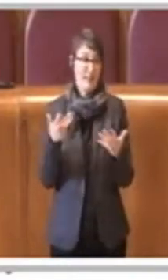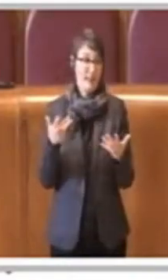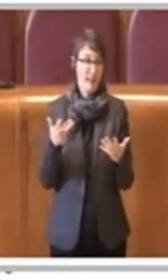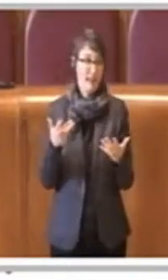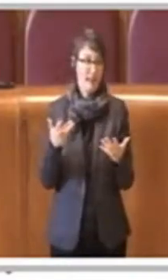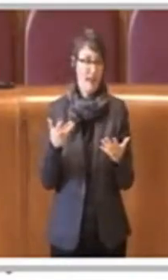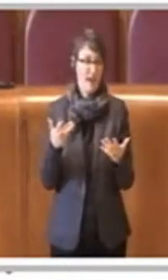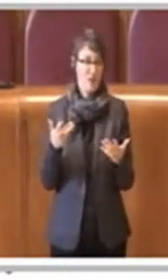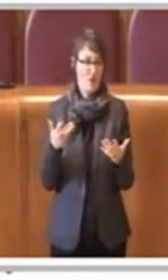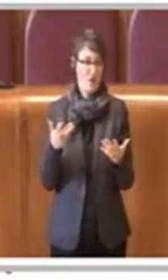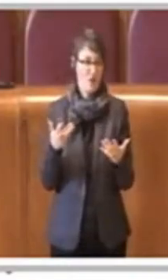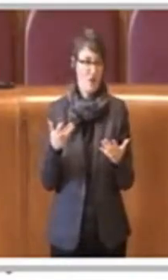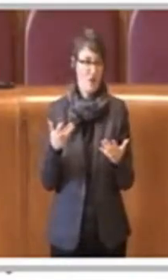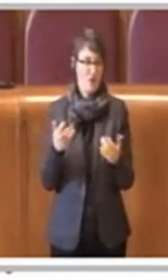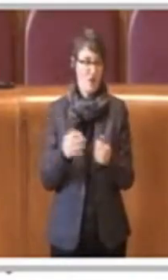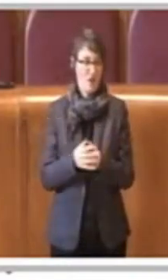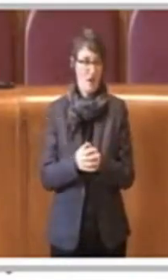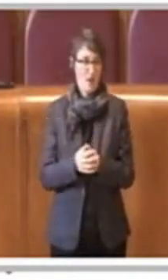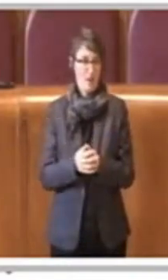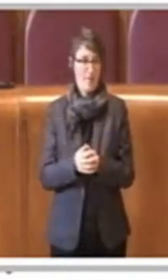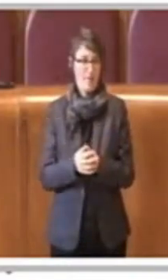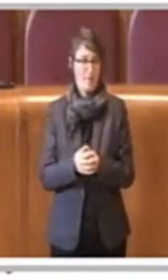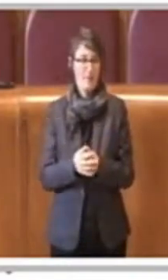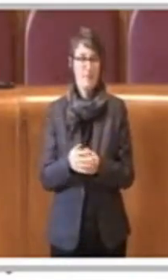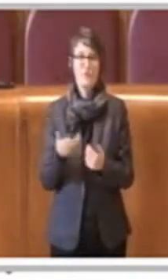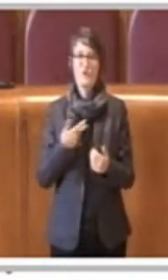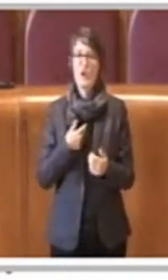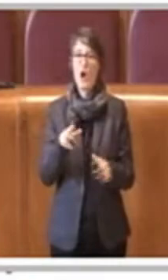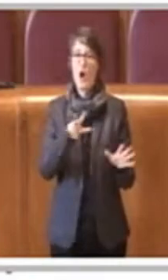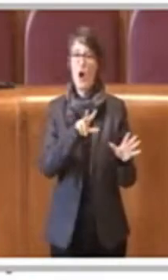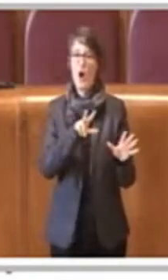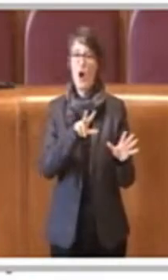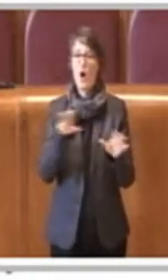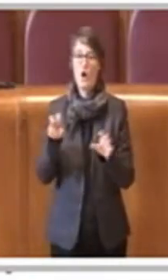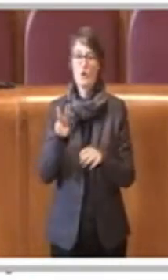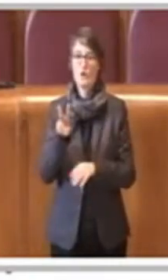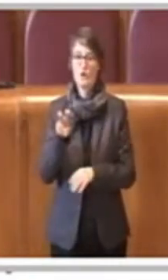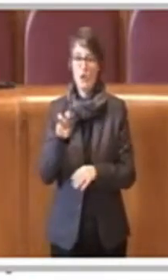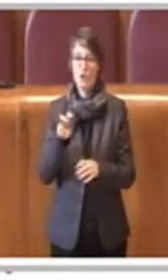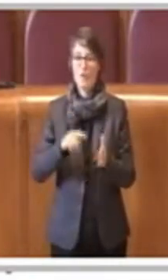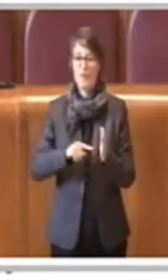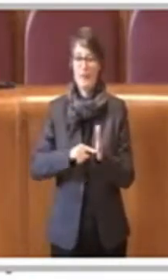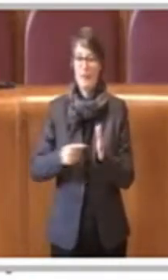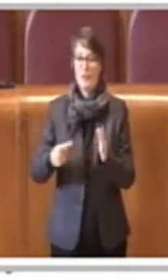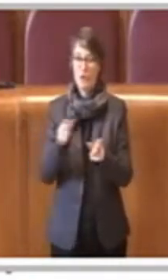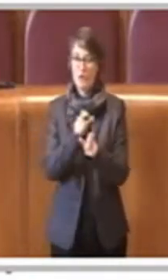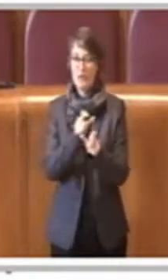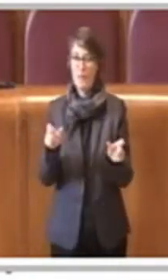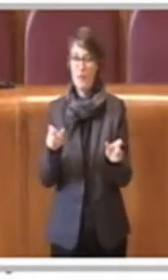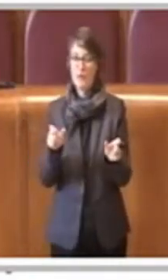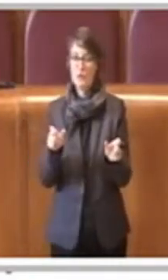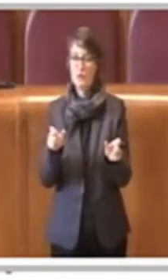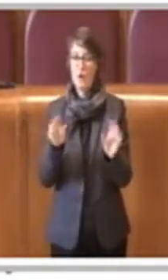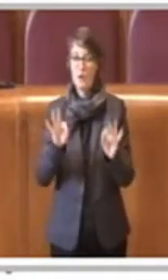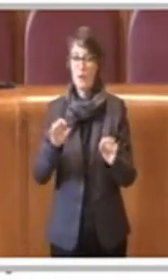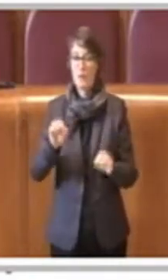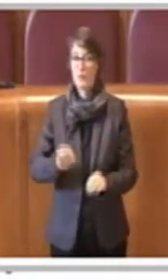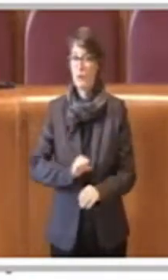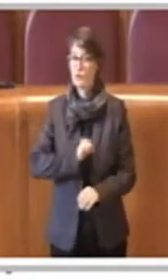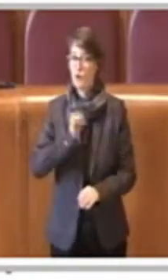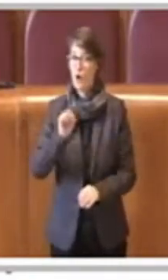820 milioni di persone che soffrono ovviamente